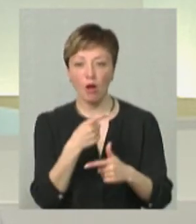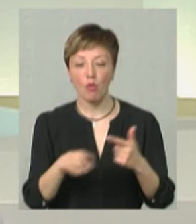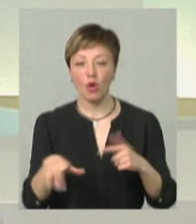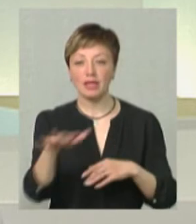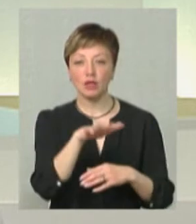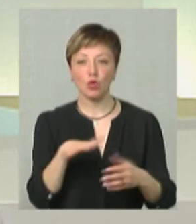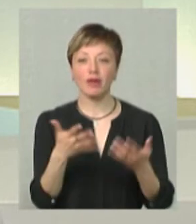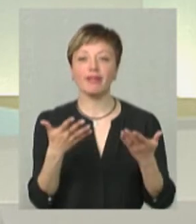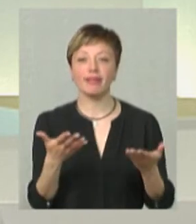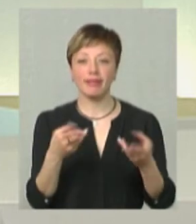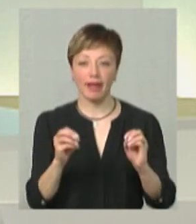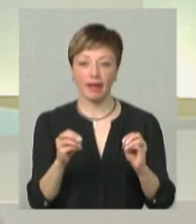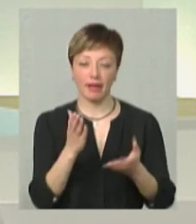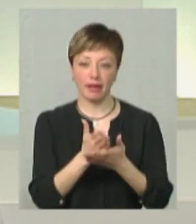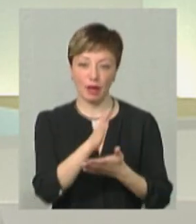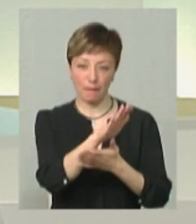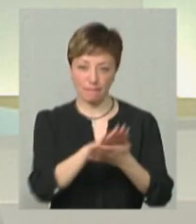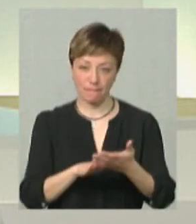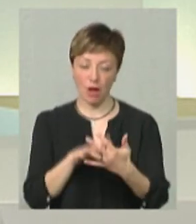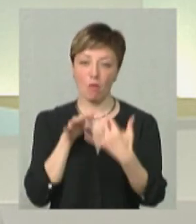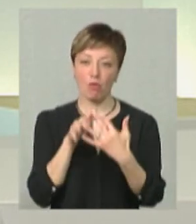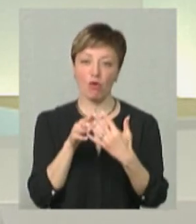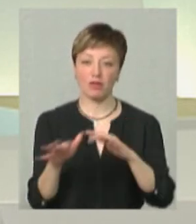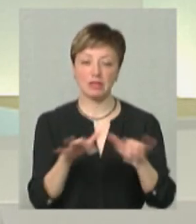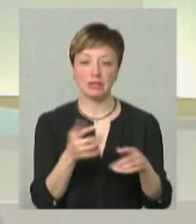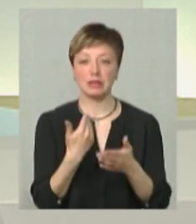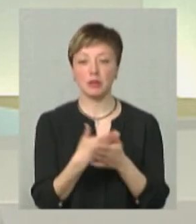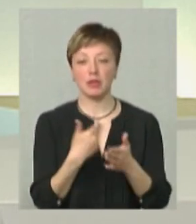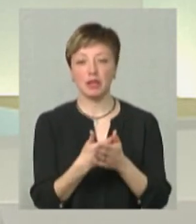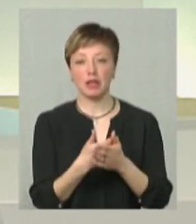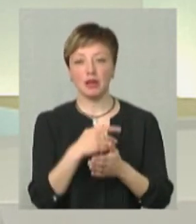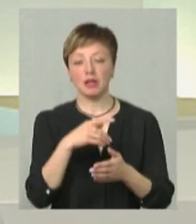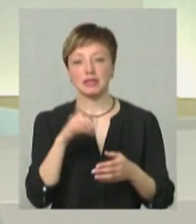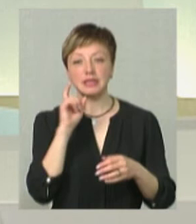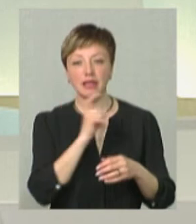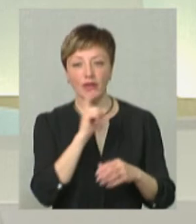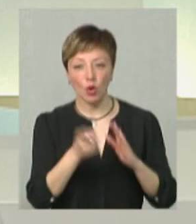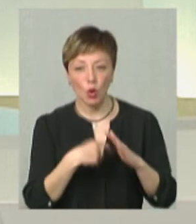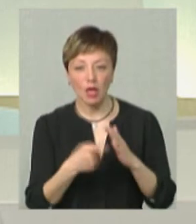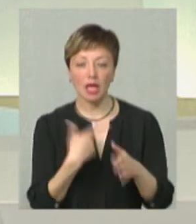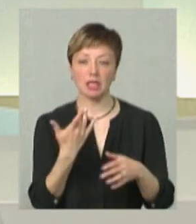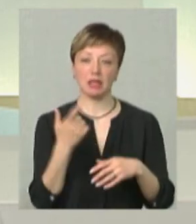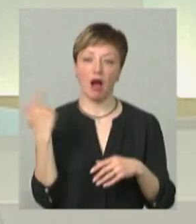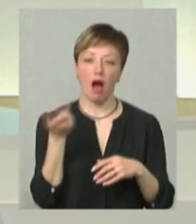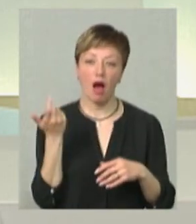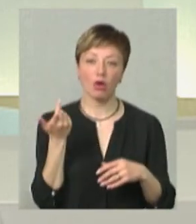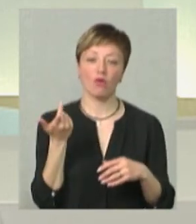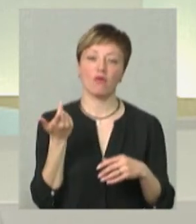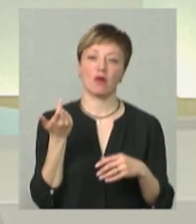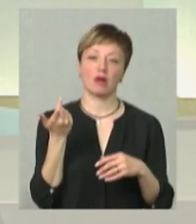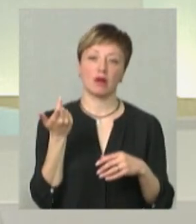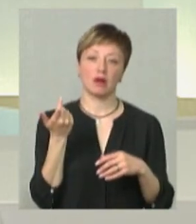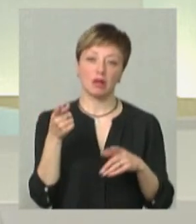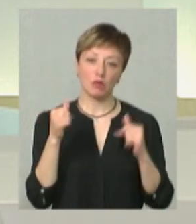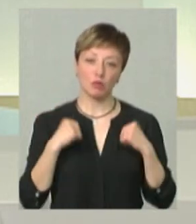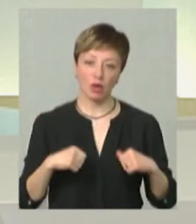території, де проходять бойові дії. Так, це, наприклад, з міста Сєвєродонецька, це з міста Харкова. Ну, там